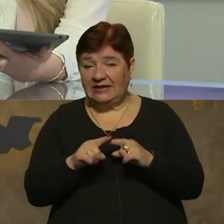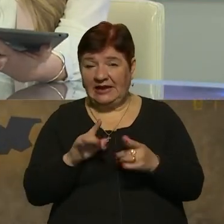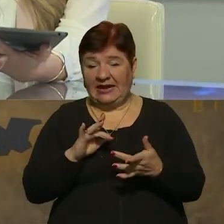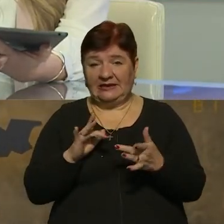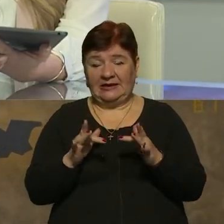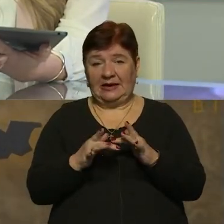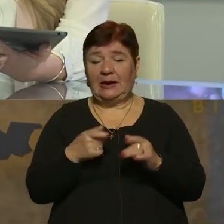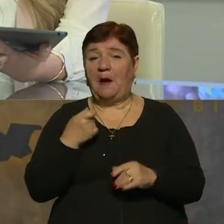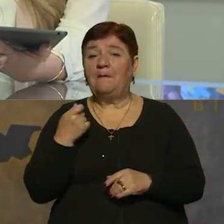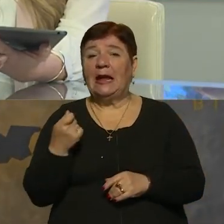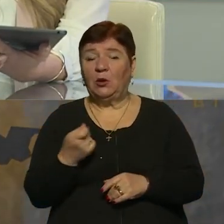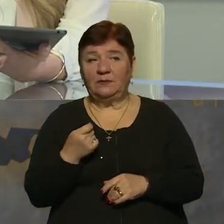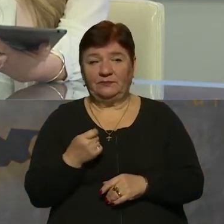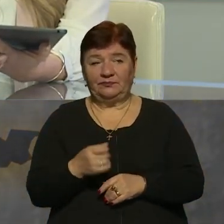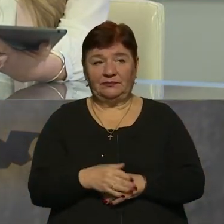мало...